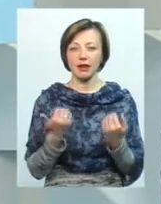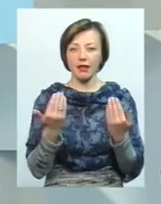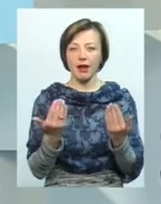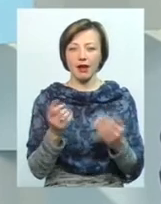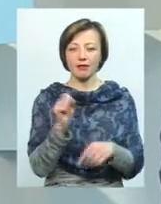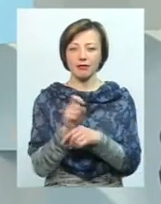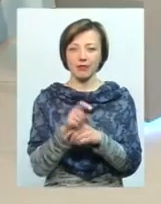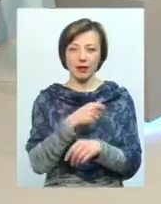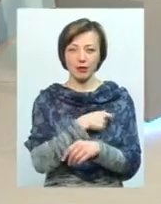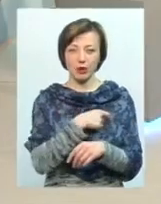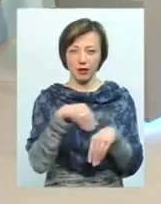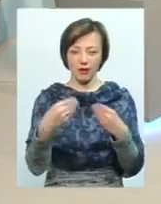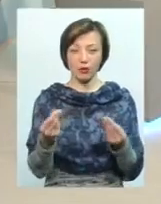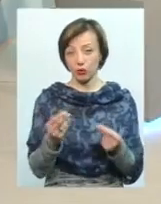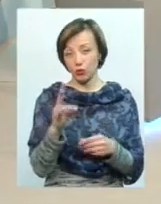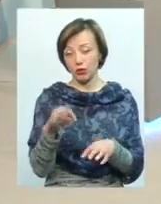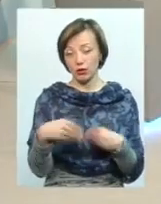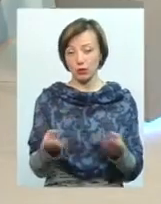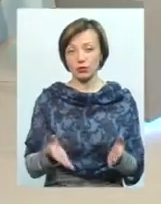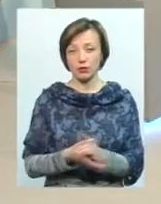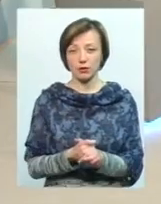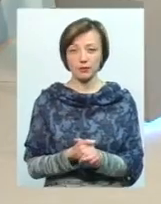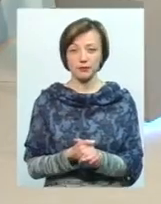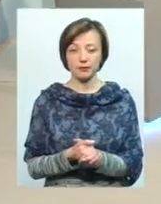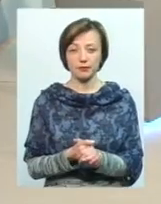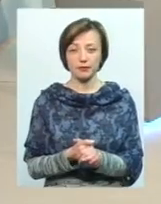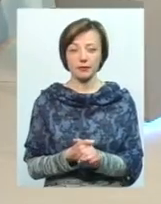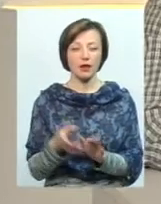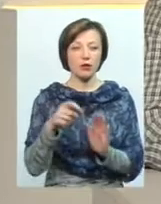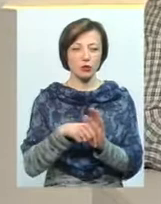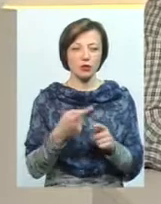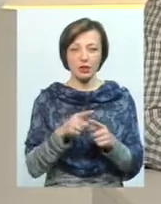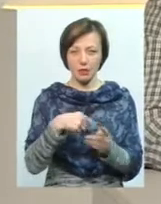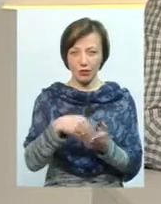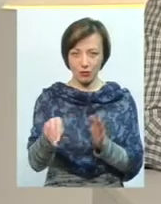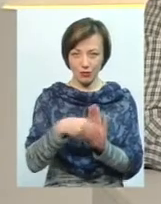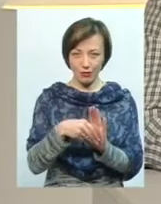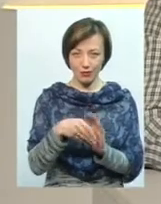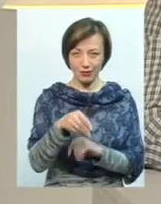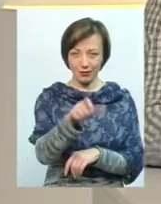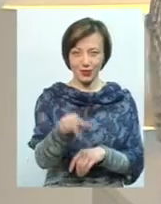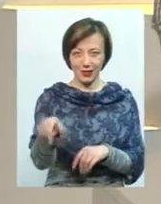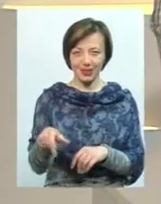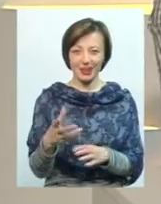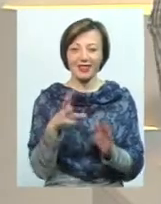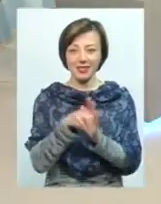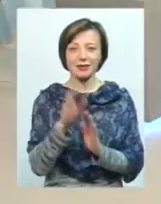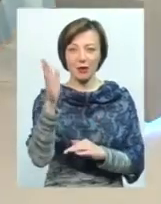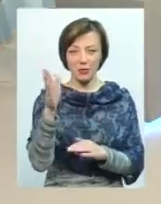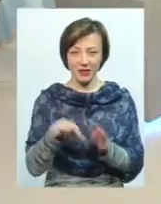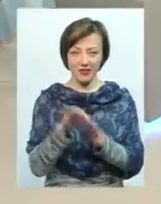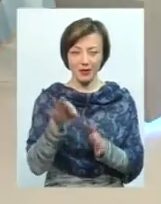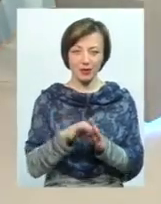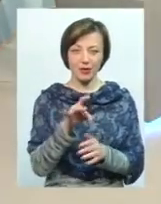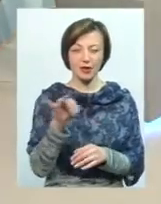давати гроші. Але ж дають. Але дають. Тобто, по суті, це купують. Виходить, так. Інвестиції в майбутнє. Тобто,